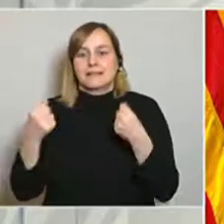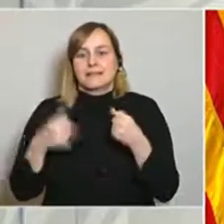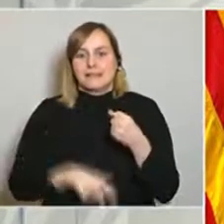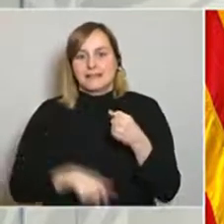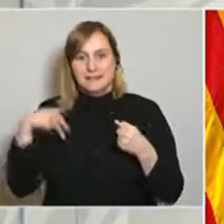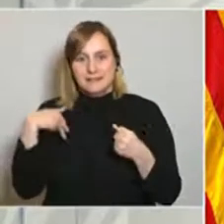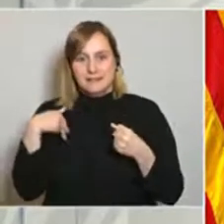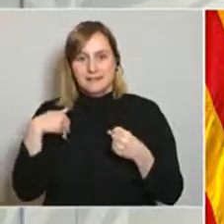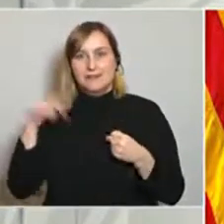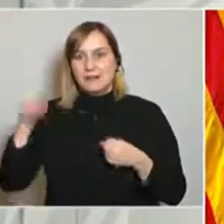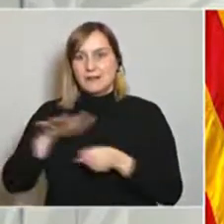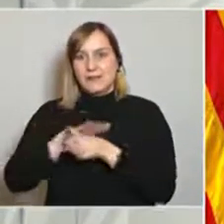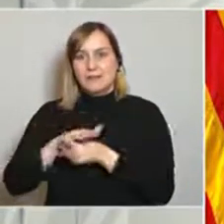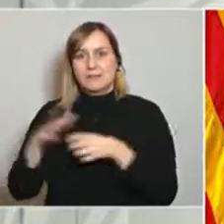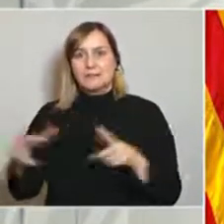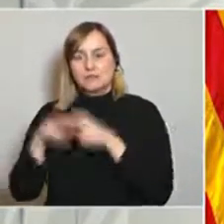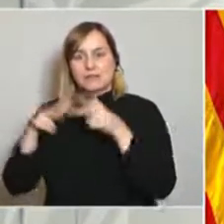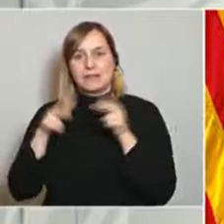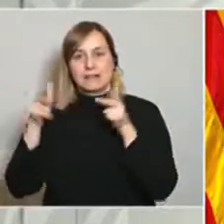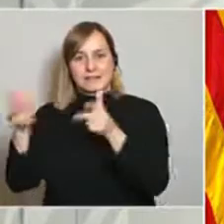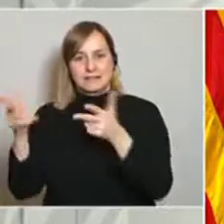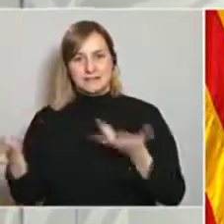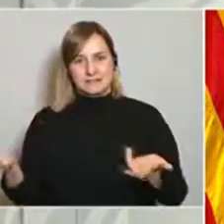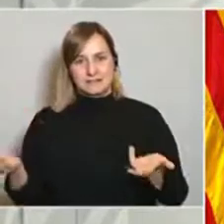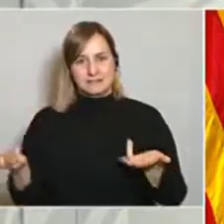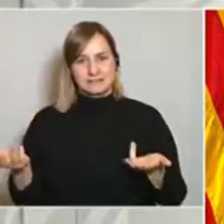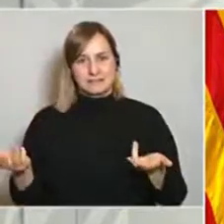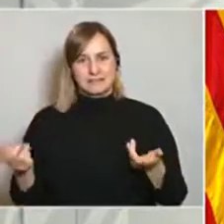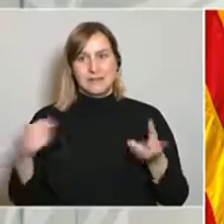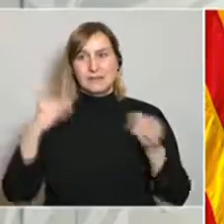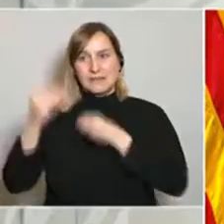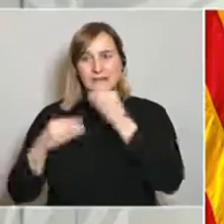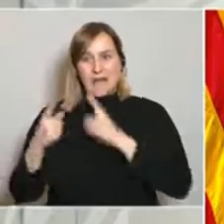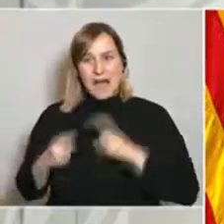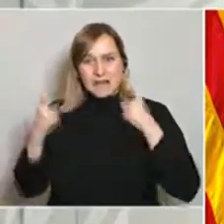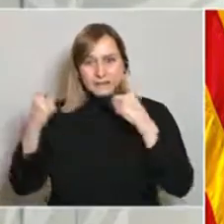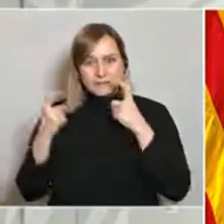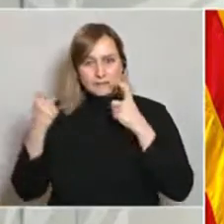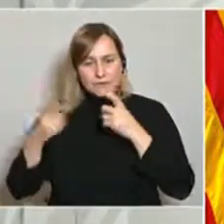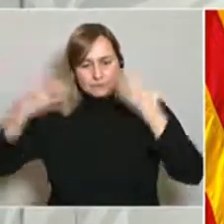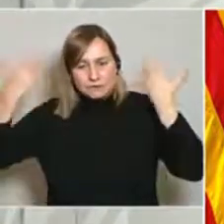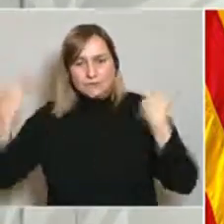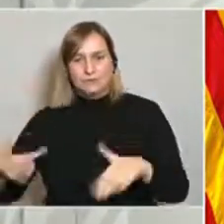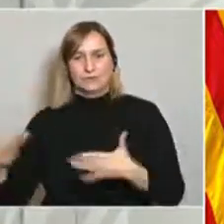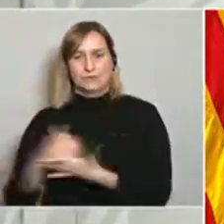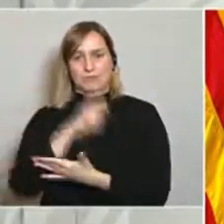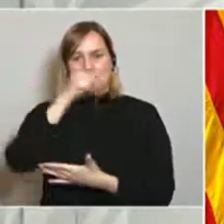social, també de les residències. Aquest esforç enorme que estan fent totes les persones que hi treballen. de